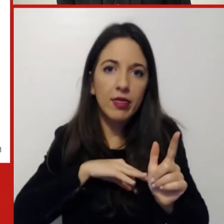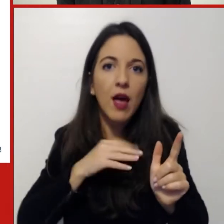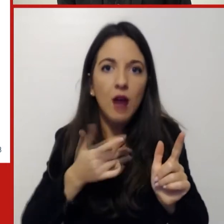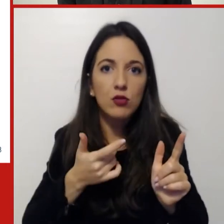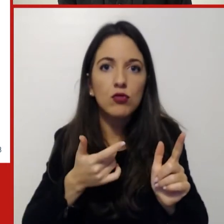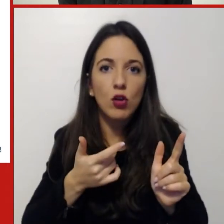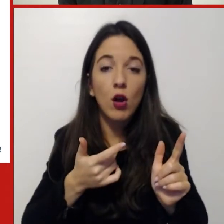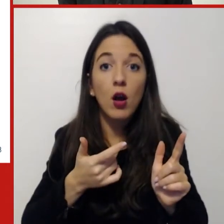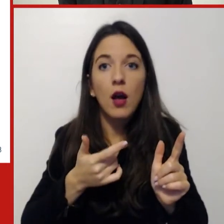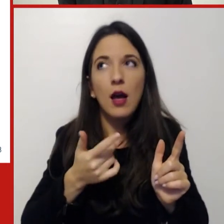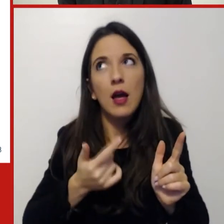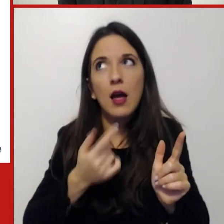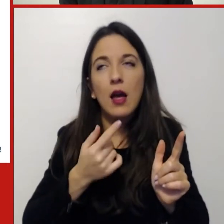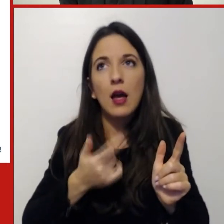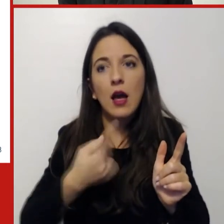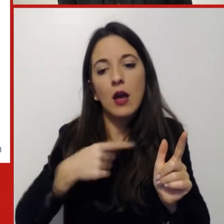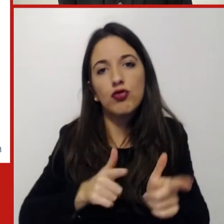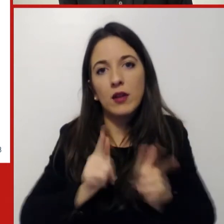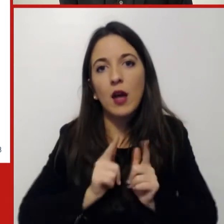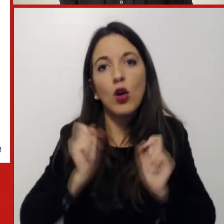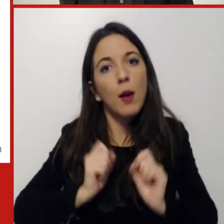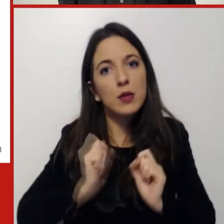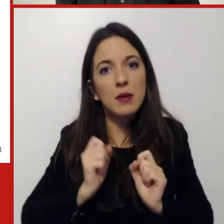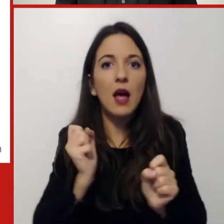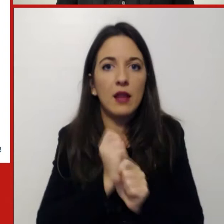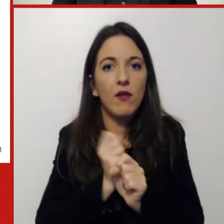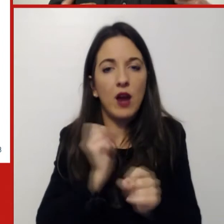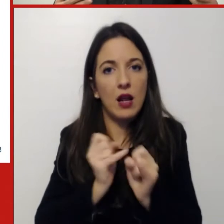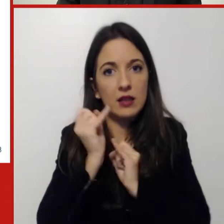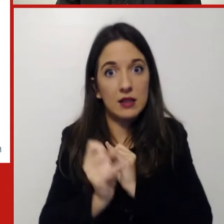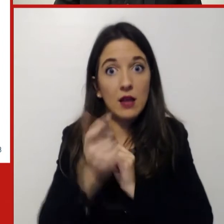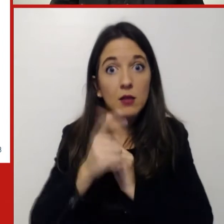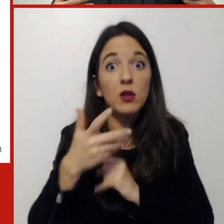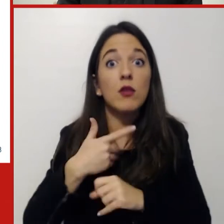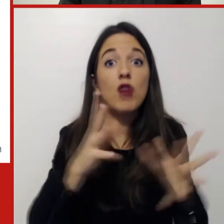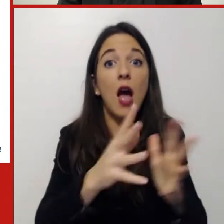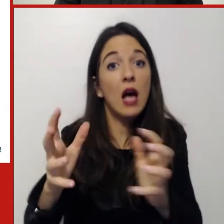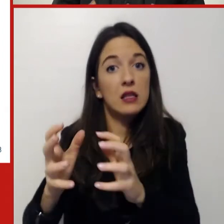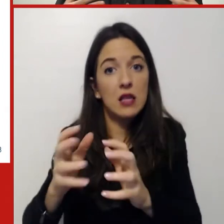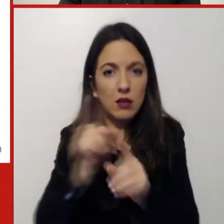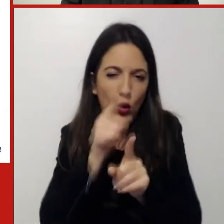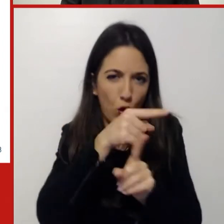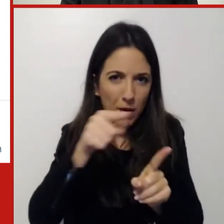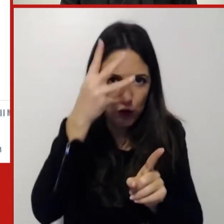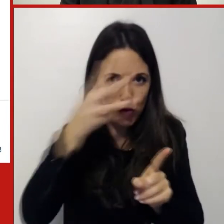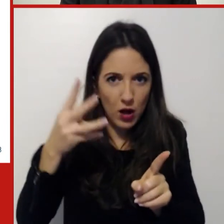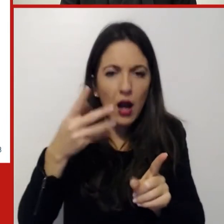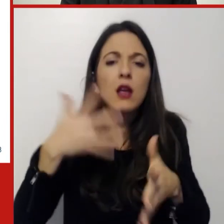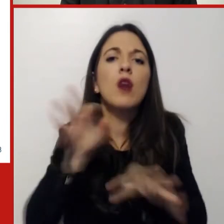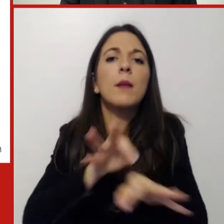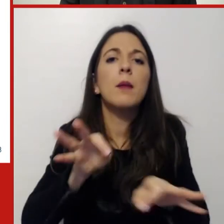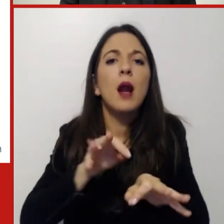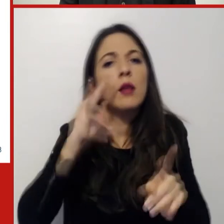soprattutto lo ha consentito a quelle aziende come la vostra che si erano preparati managerialmente, culturalmente, tecnologicamente.